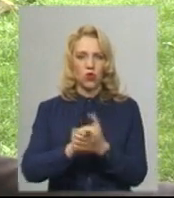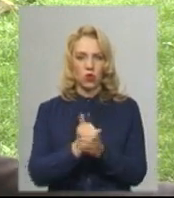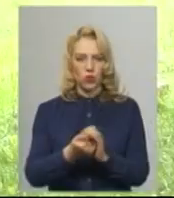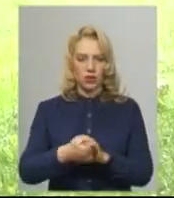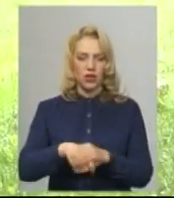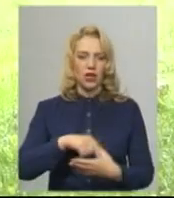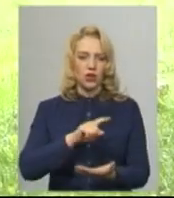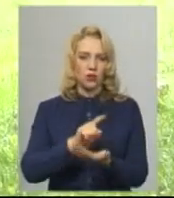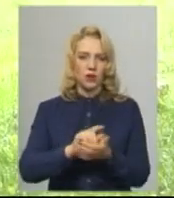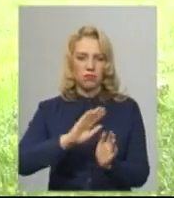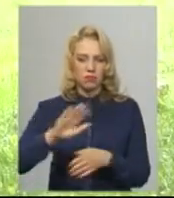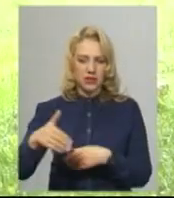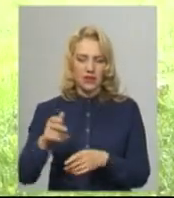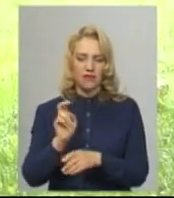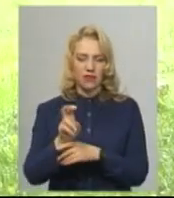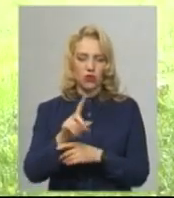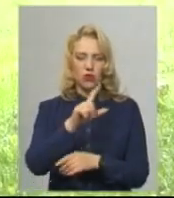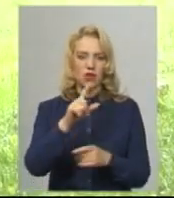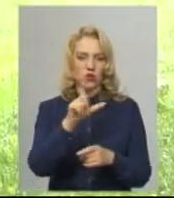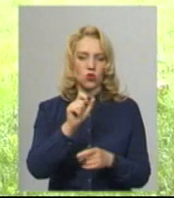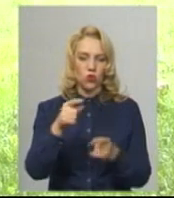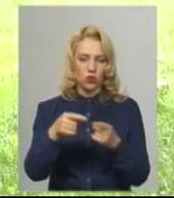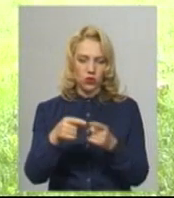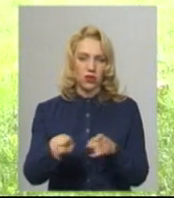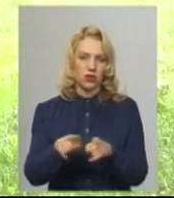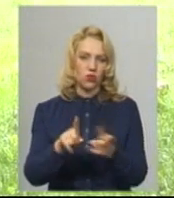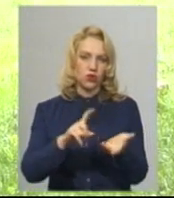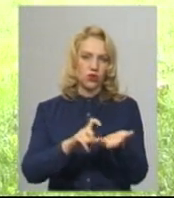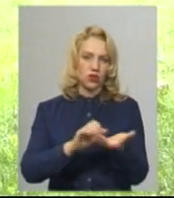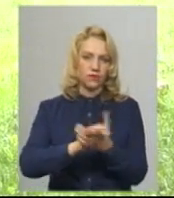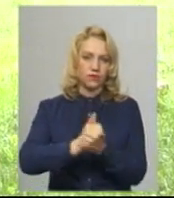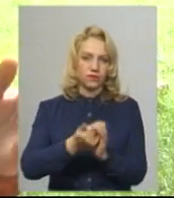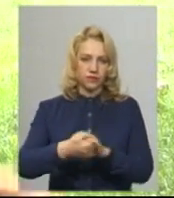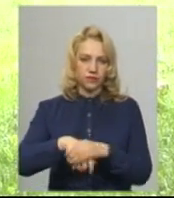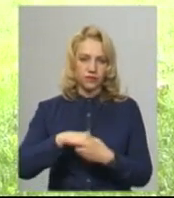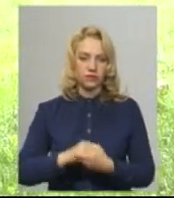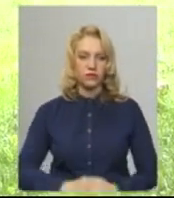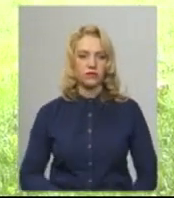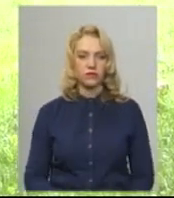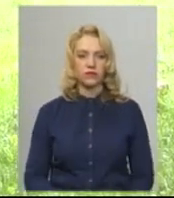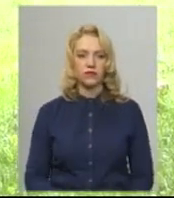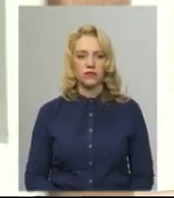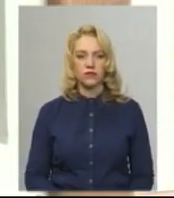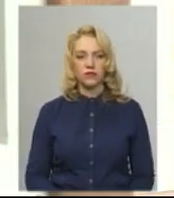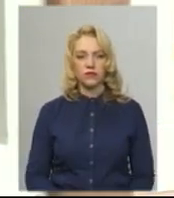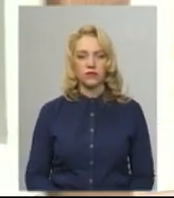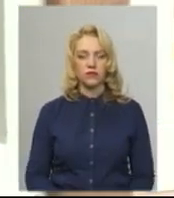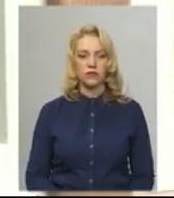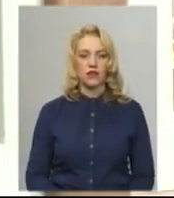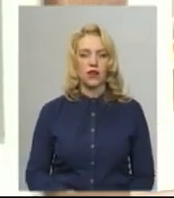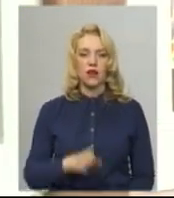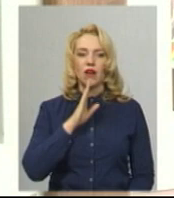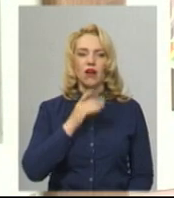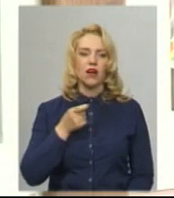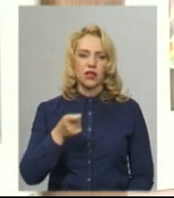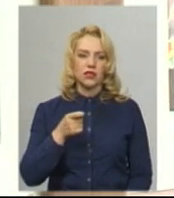'язково після відвідування зоокутка люди теж можуть дезінфікувати руки, розвивши для дезінфекції у нас на касі. Касирка